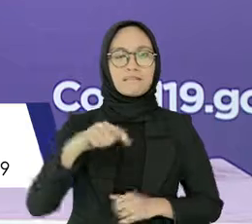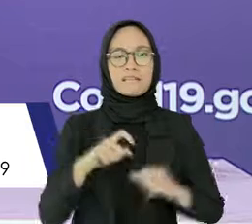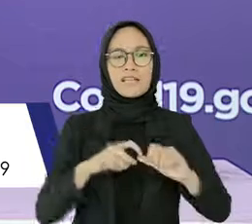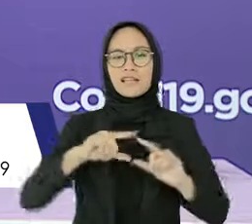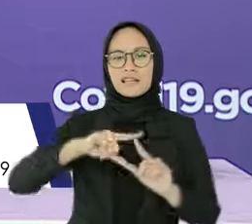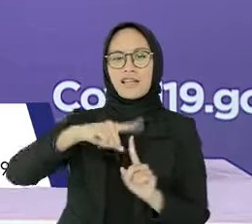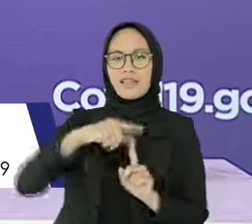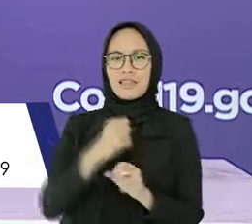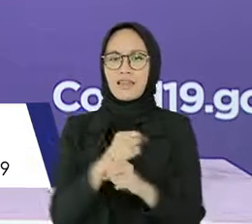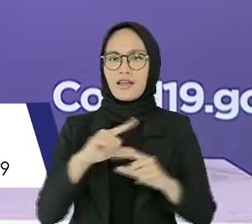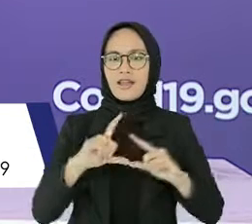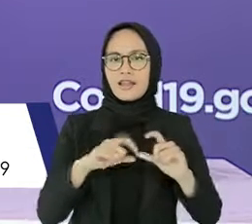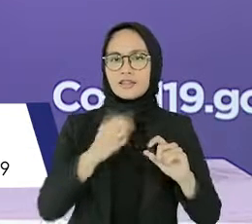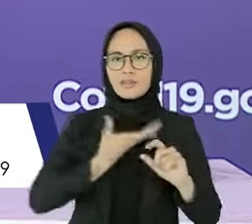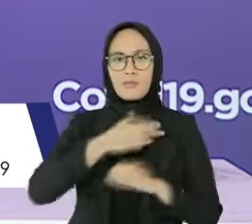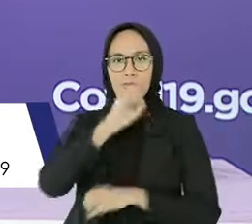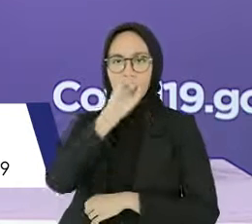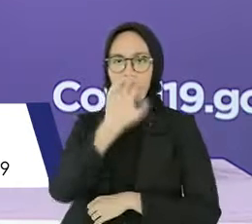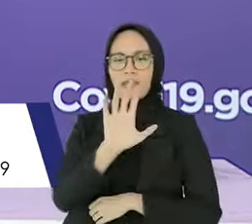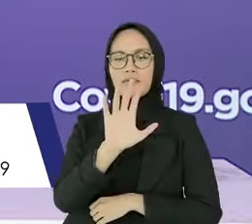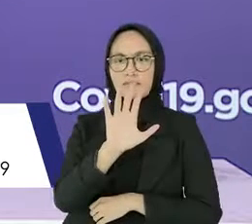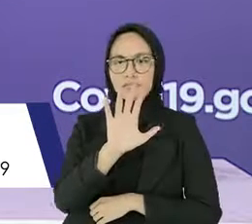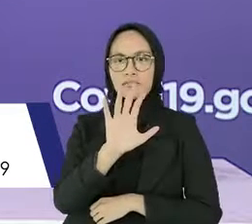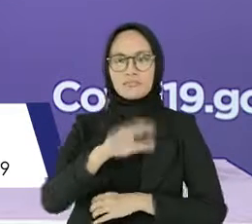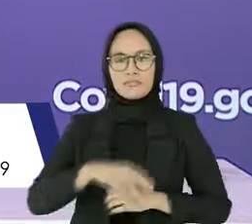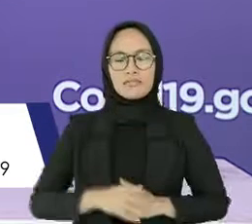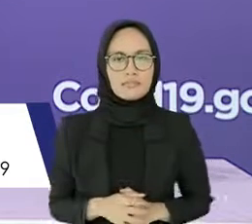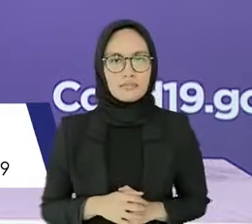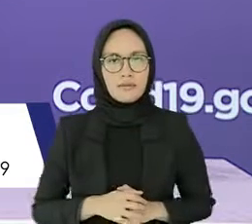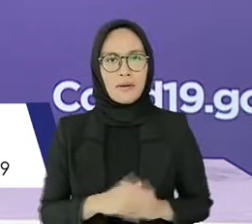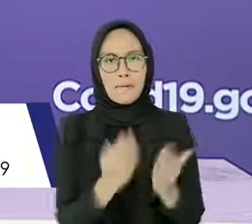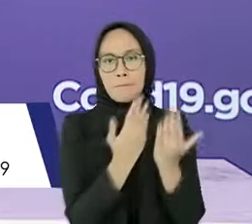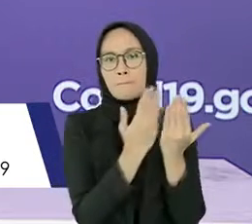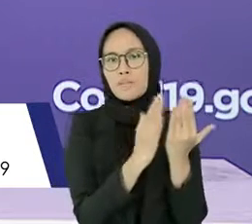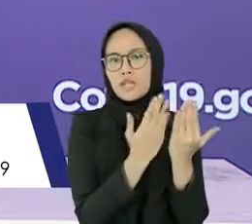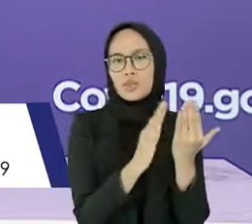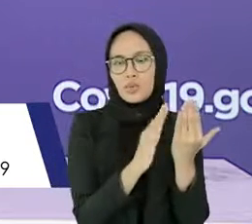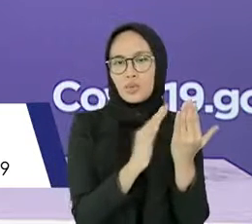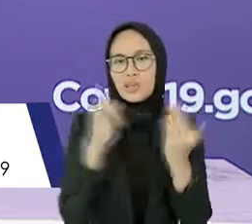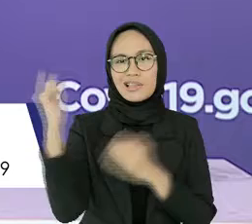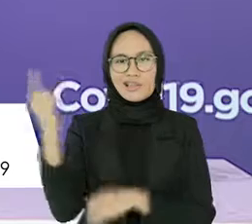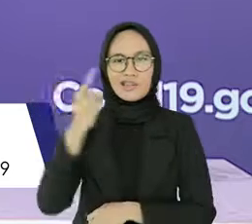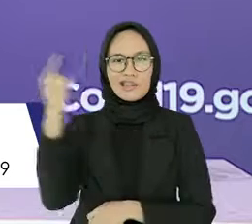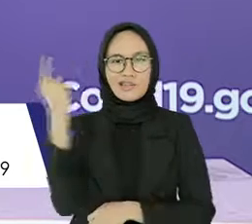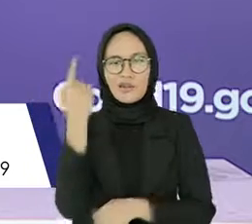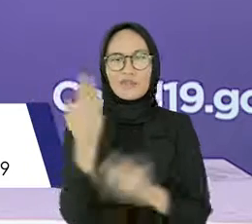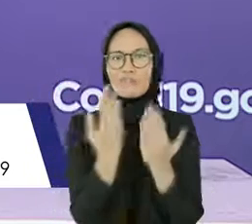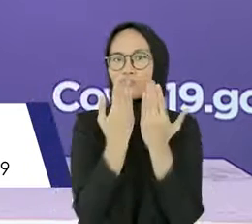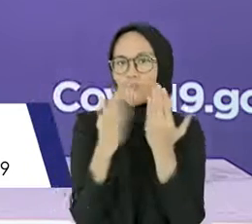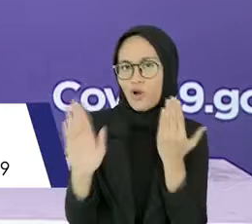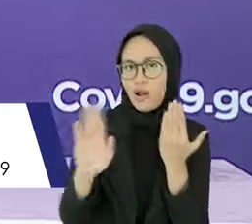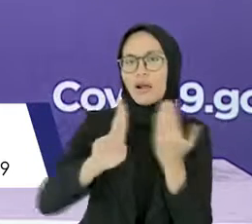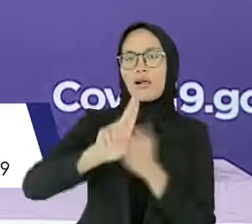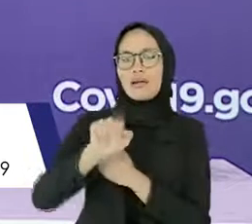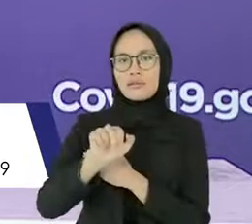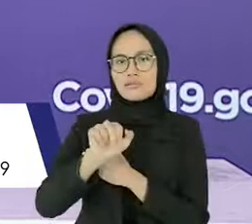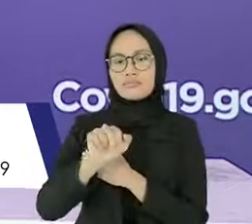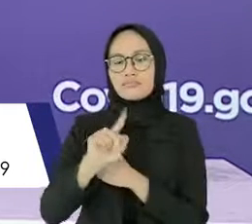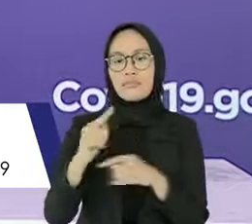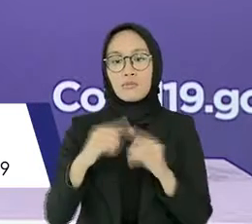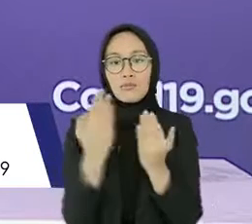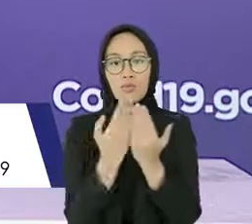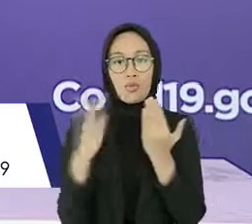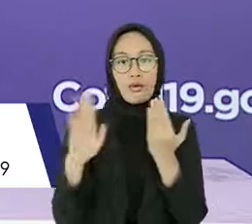ingin menegaskan bahwa pembukaan kembali pintu kedatangan internasional akan dilakukan secara